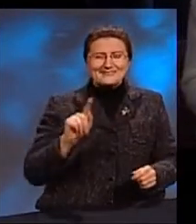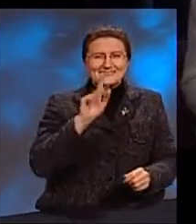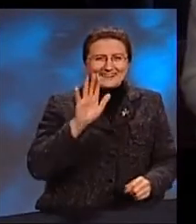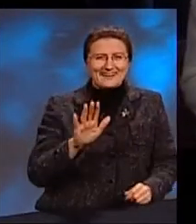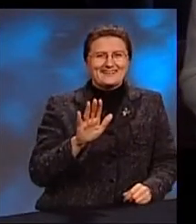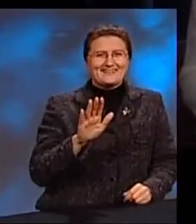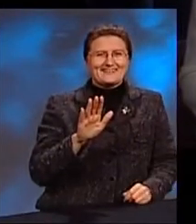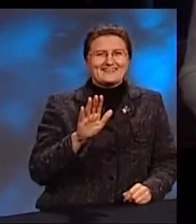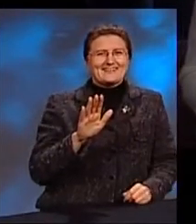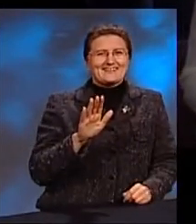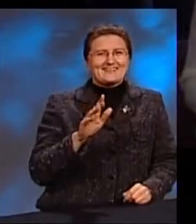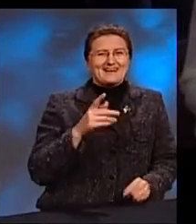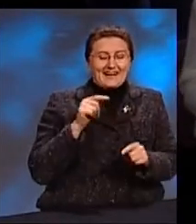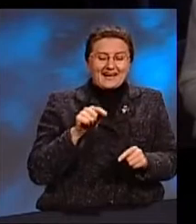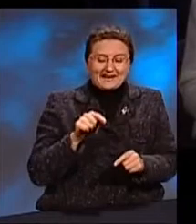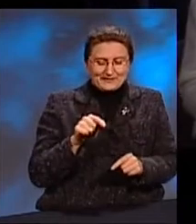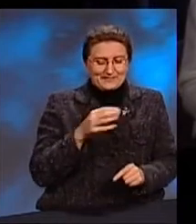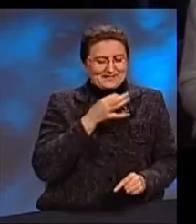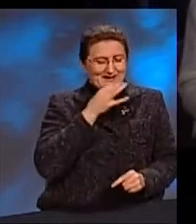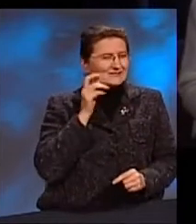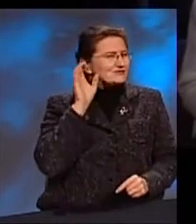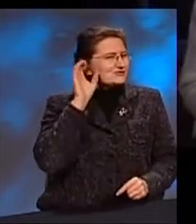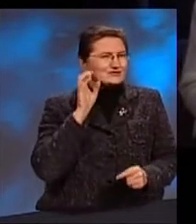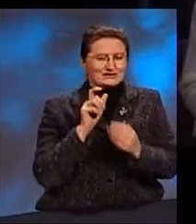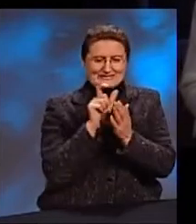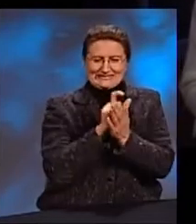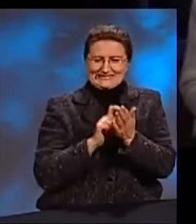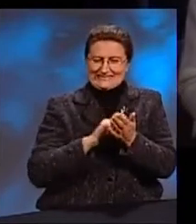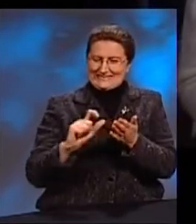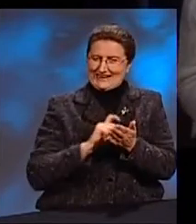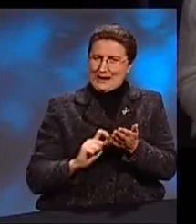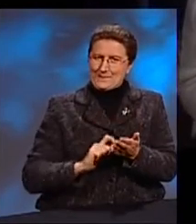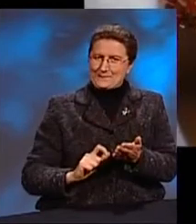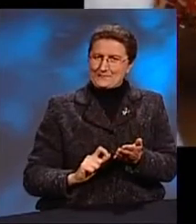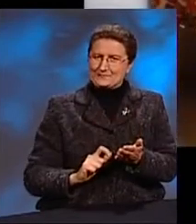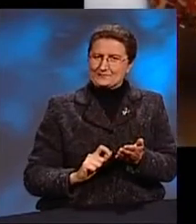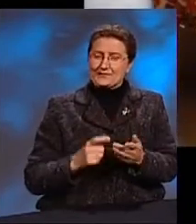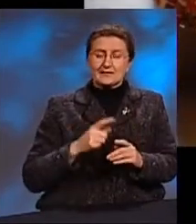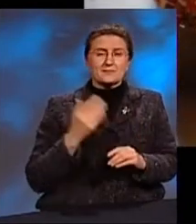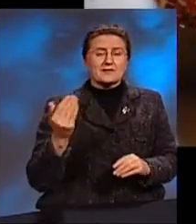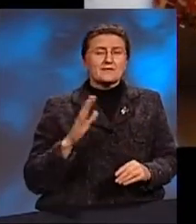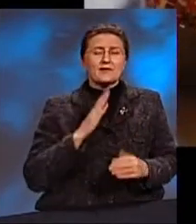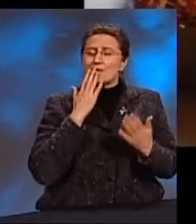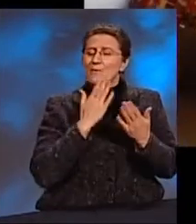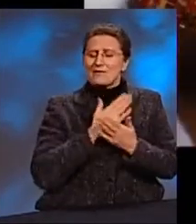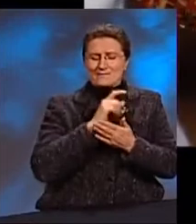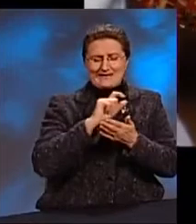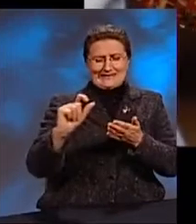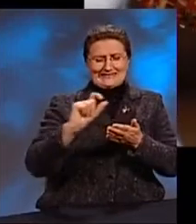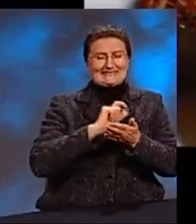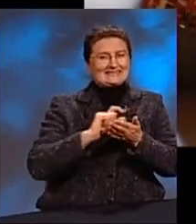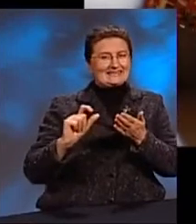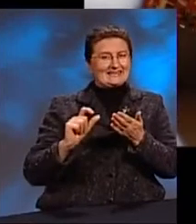всегда как-то вот к этому возвращался Всегда к этим стихам возвращался Это были его, наверное, любимые стихи